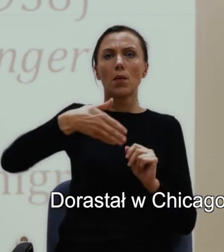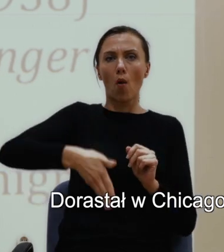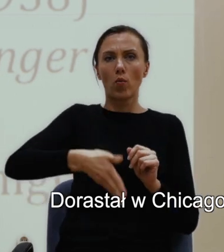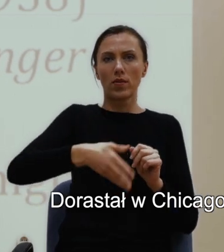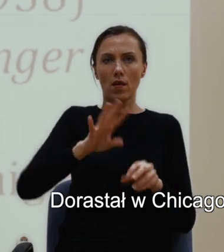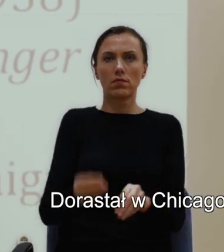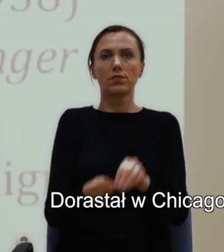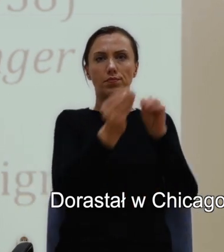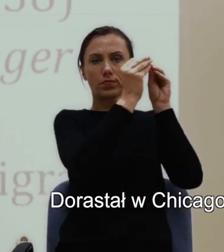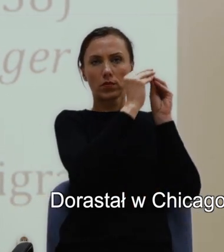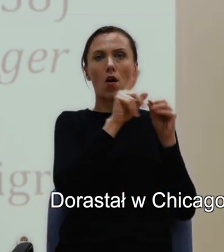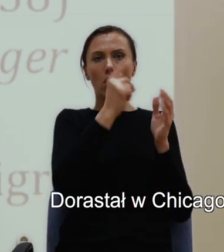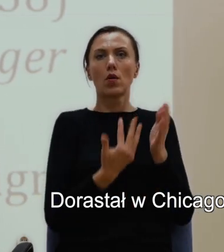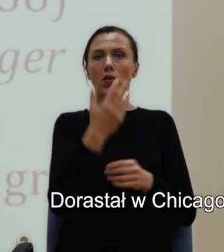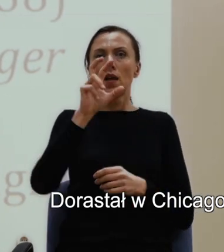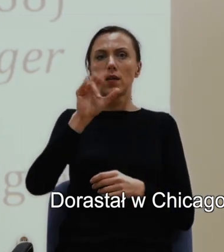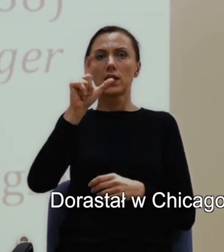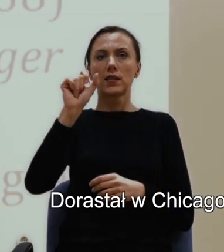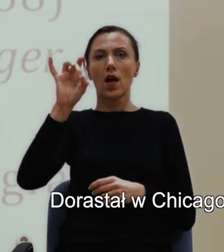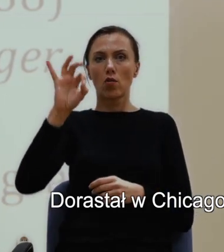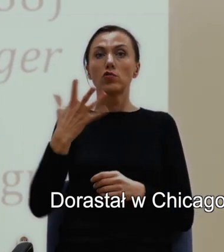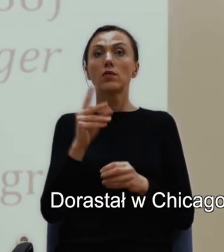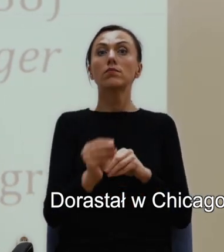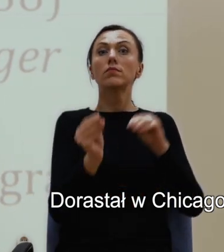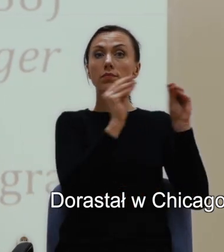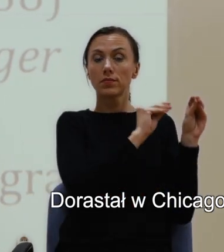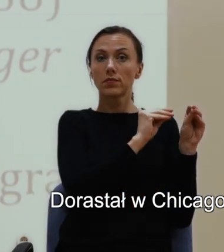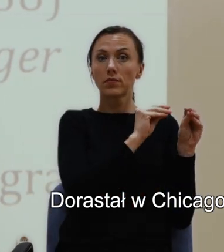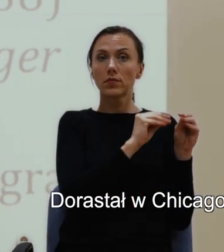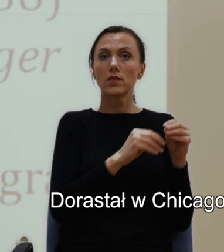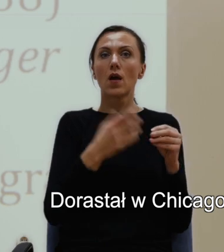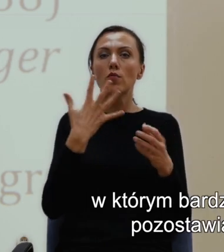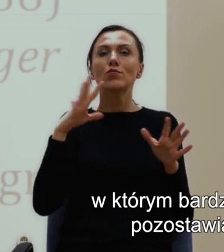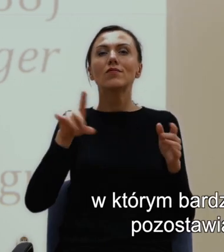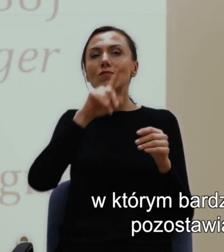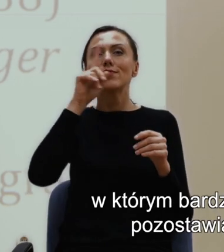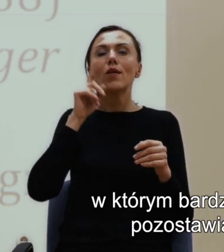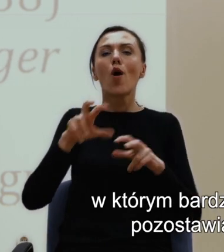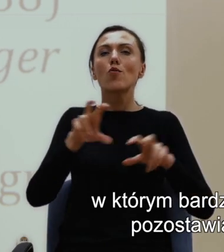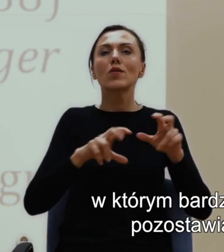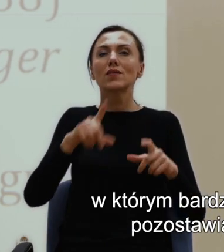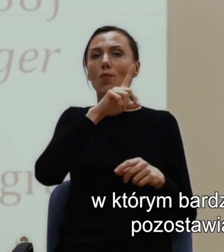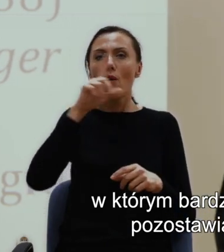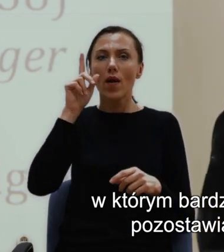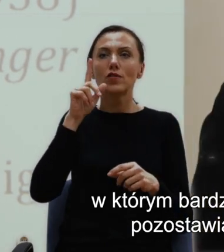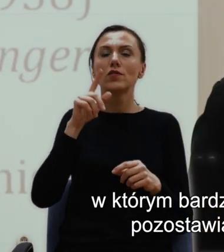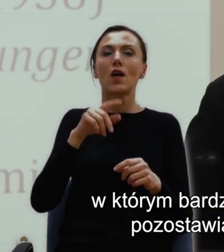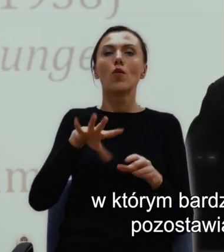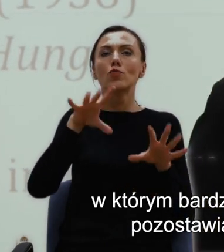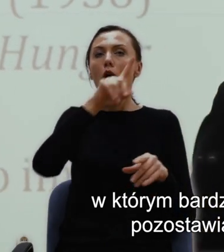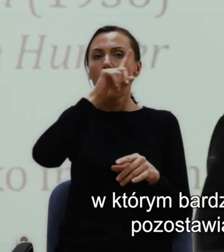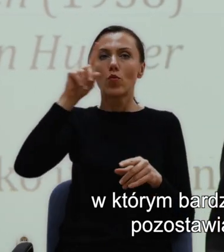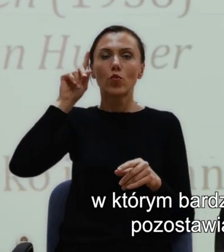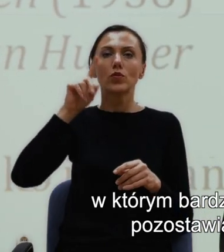Chicago, gdzie przeniósł się w ramach wielkiej migracji ruchu społecznego, którym bardzo duża liczba obywateli